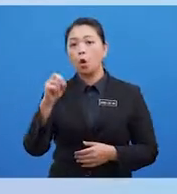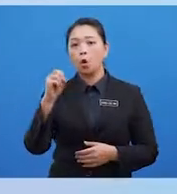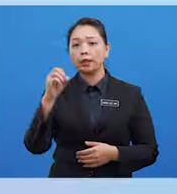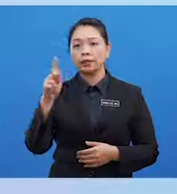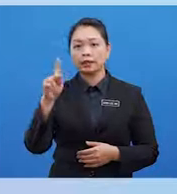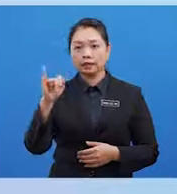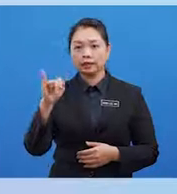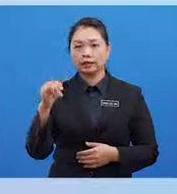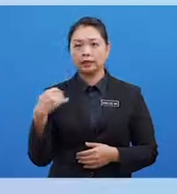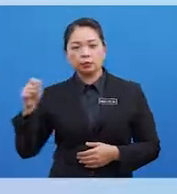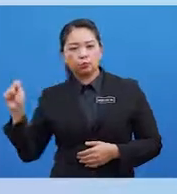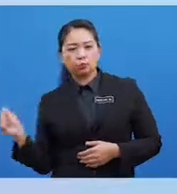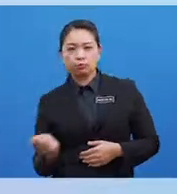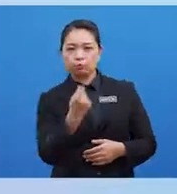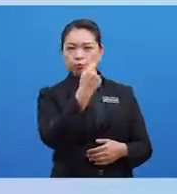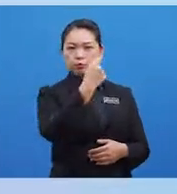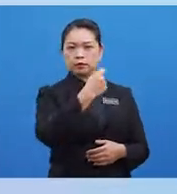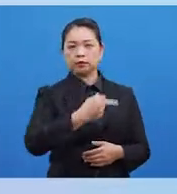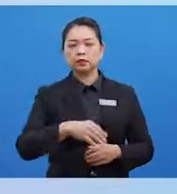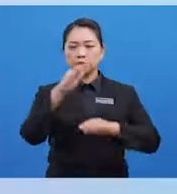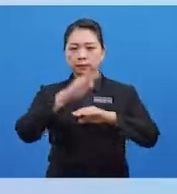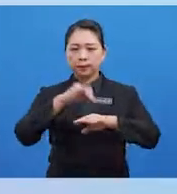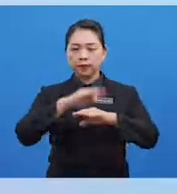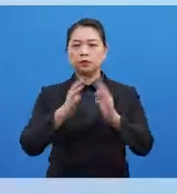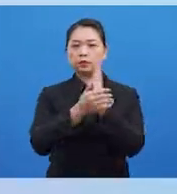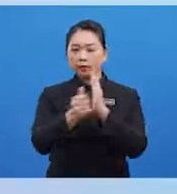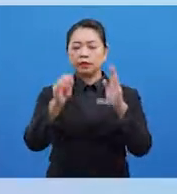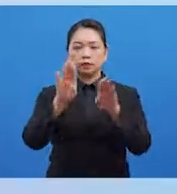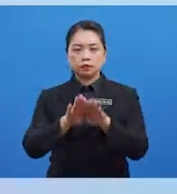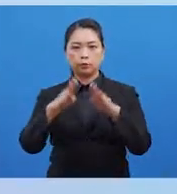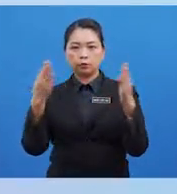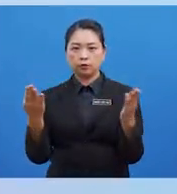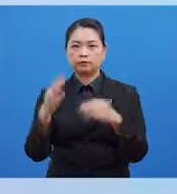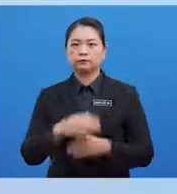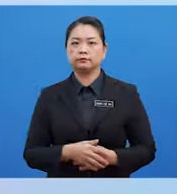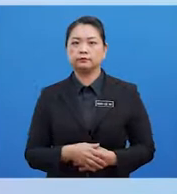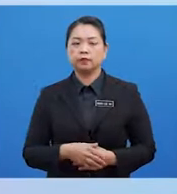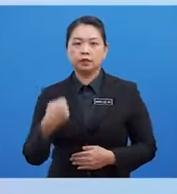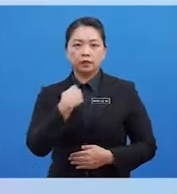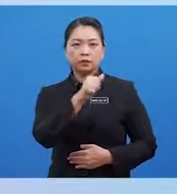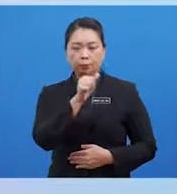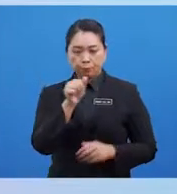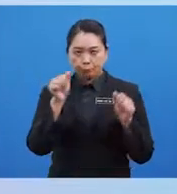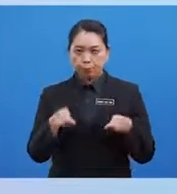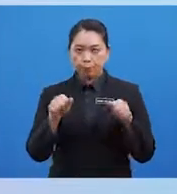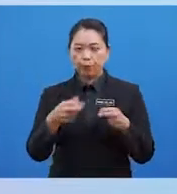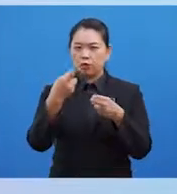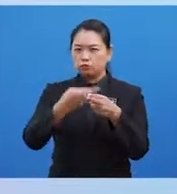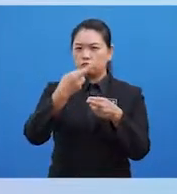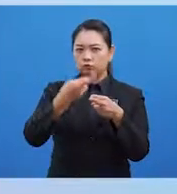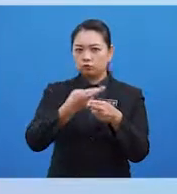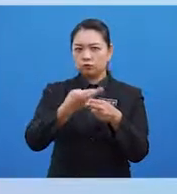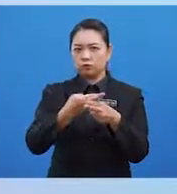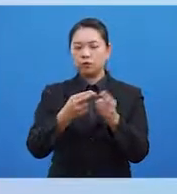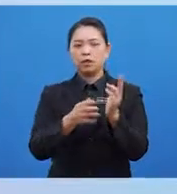melakukan servis tenis Adalah dianggap sebagai kemahiran terbuka Kita boleh rumuskan bahawa Kemahiran